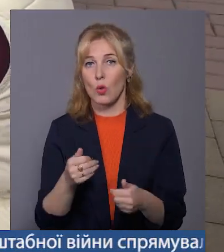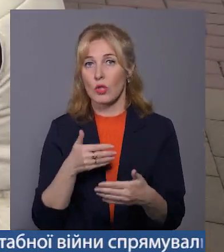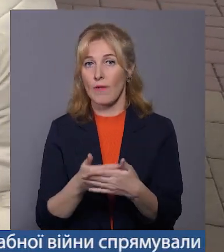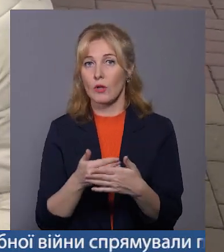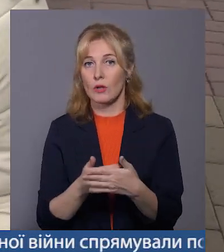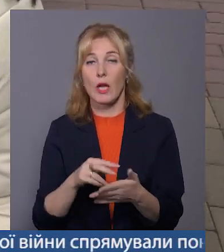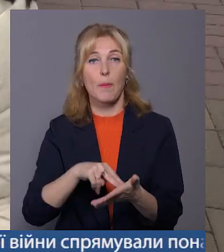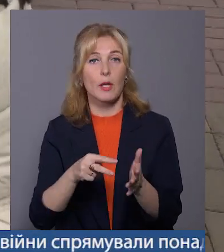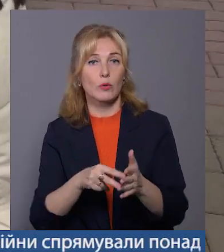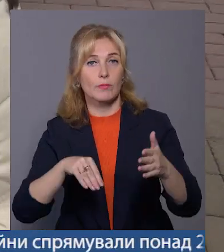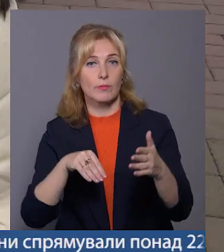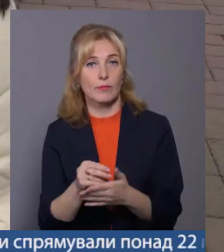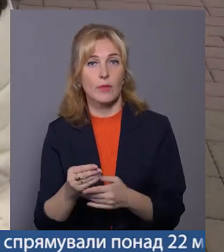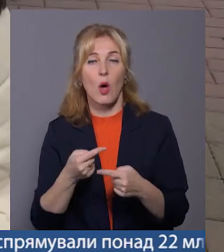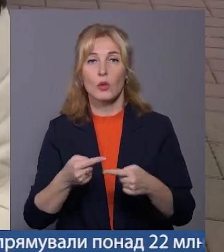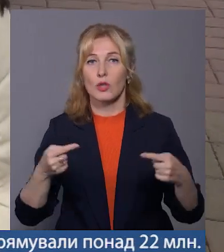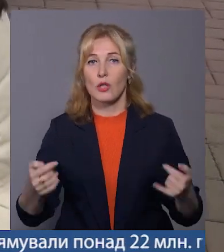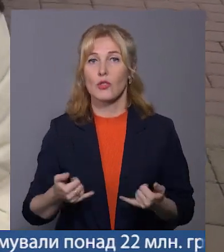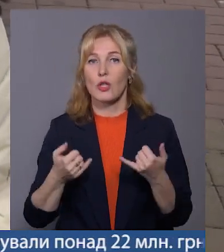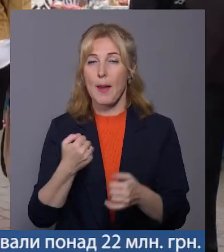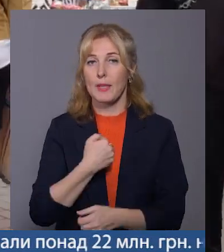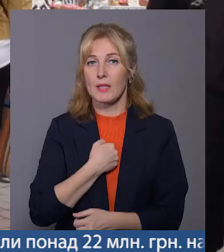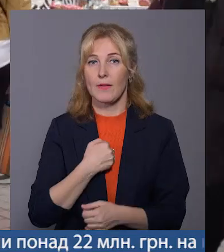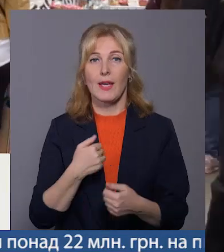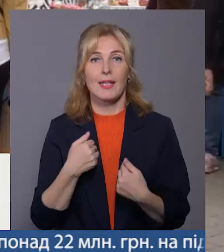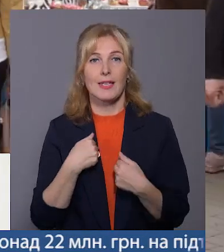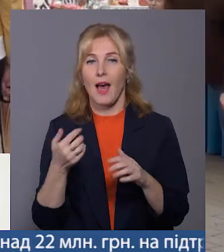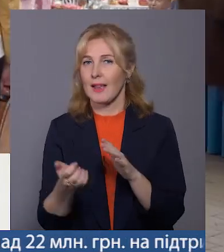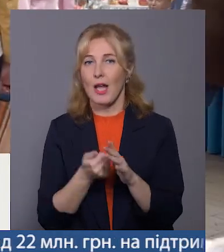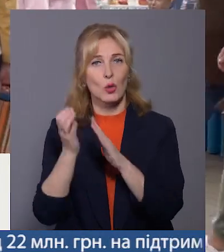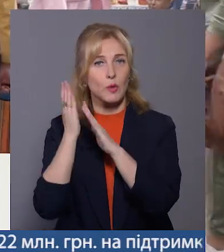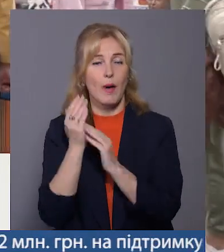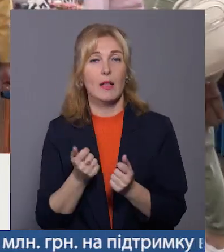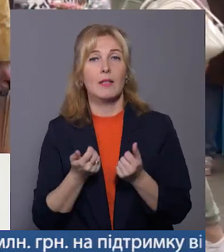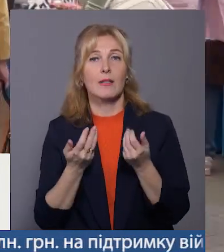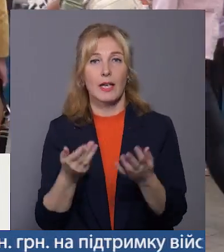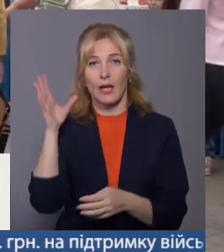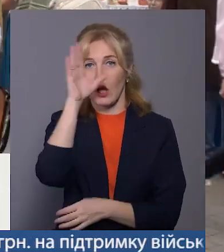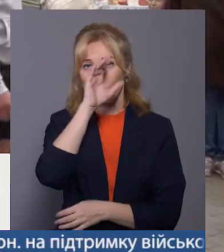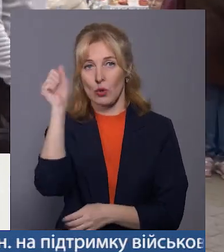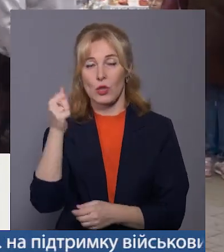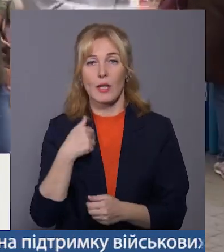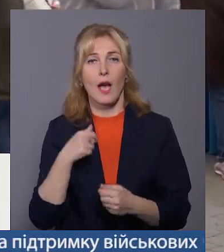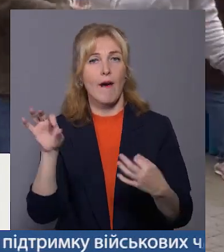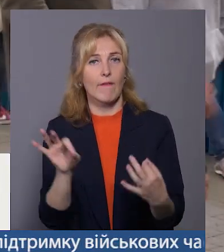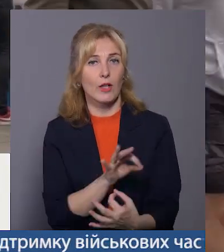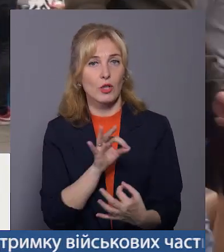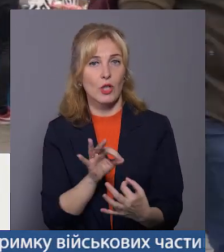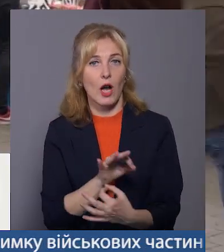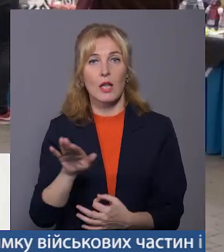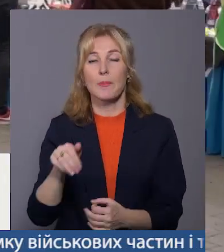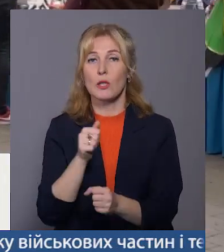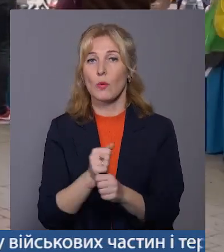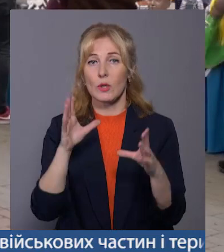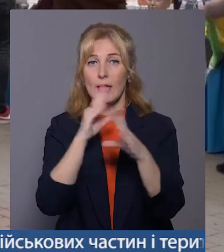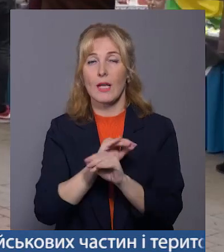планують придбати оснащення для бійців. Я не доспала кілька ночей останніх, вишивала на вихідних. Після роботи не встигала,